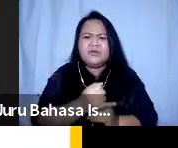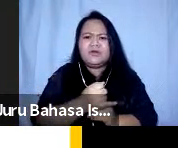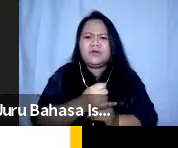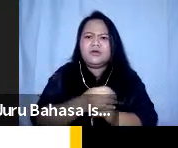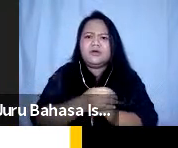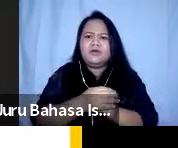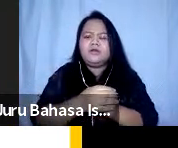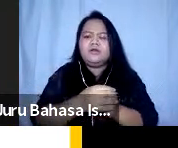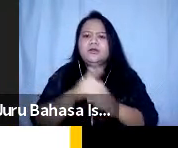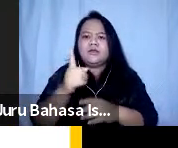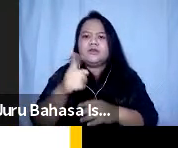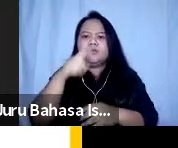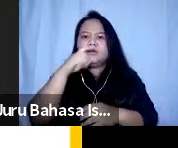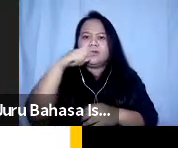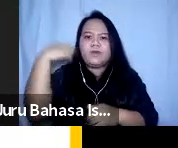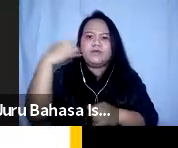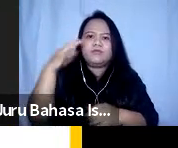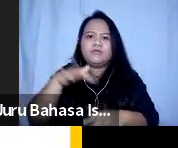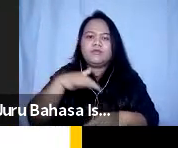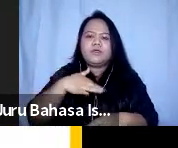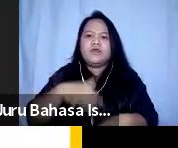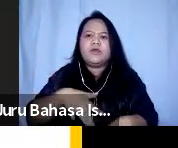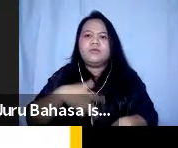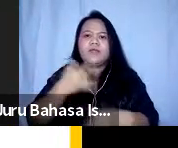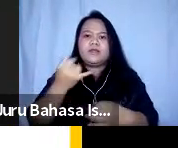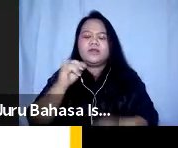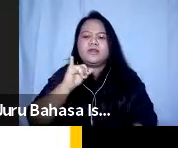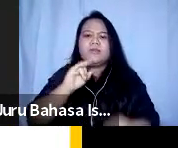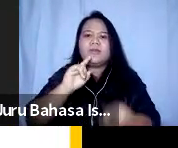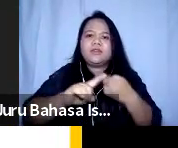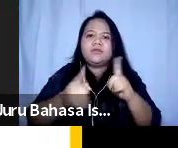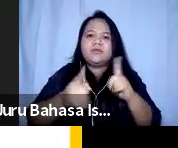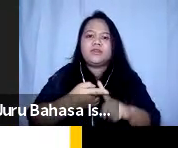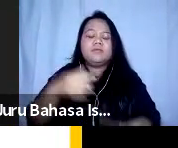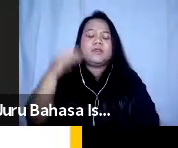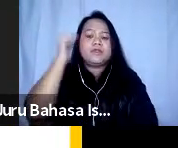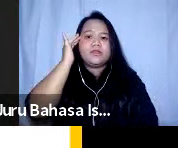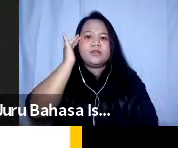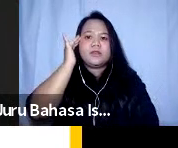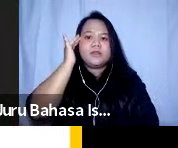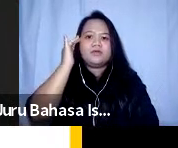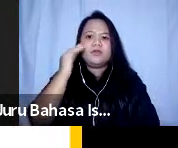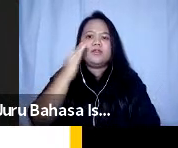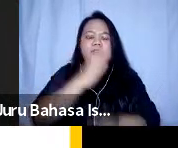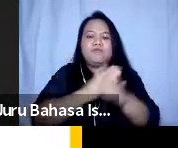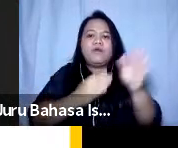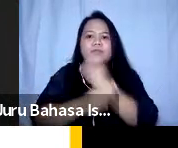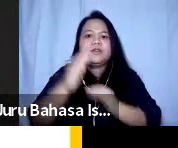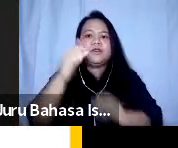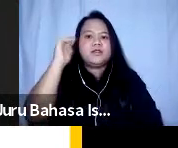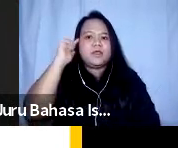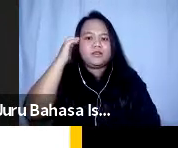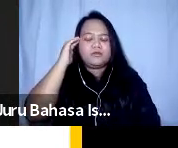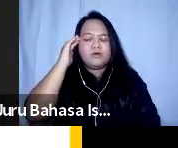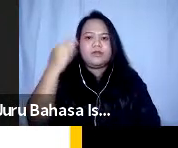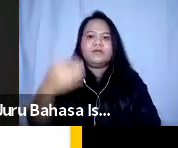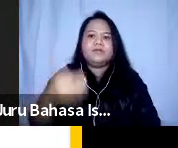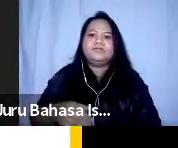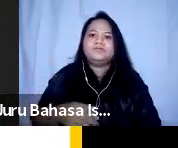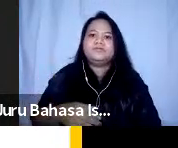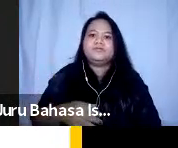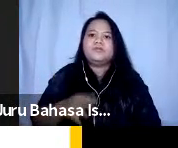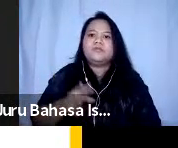yang sama-sama saya rasakan bersama teman-teman di fabel intelektual baik masih